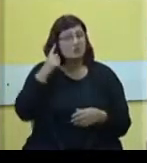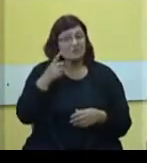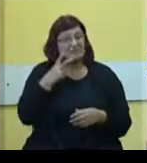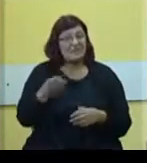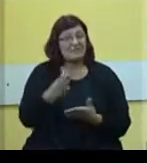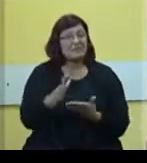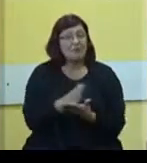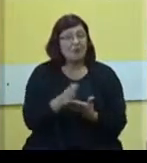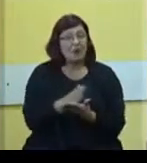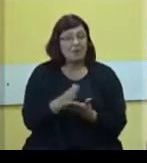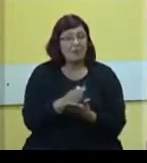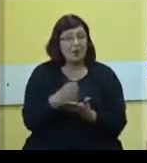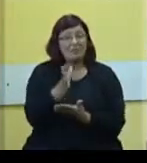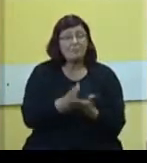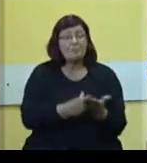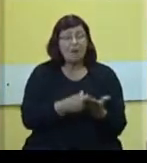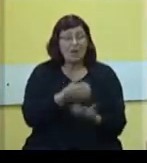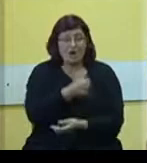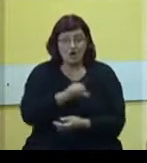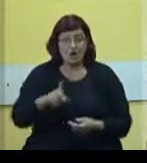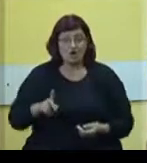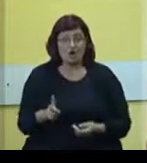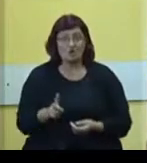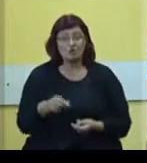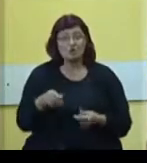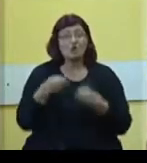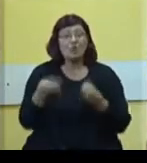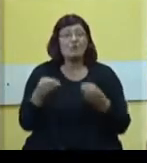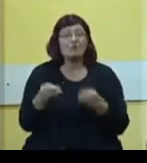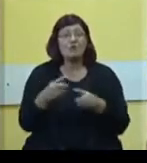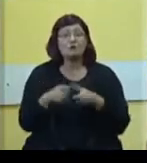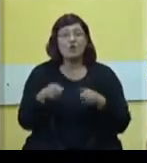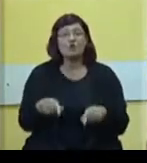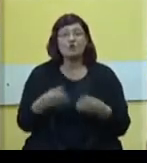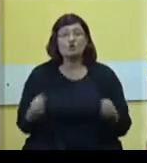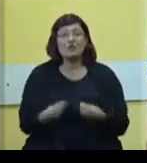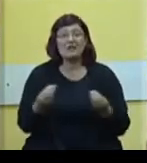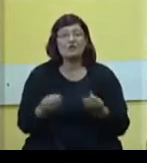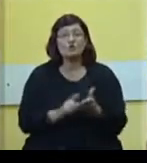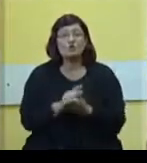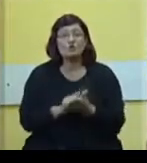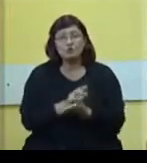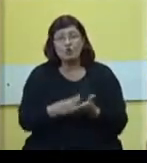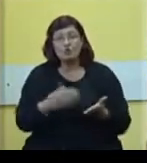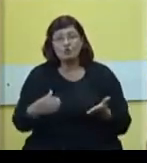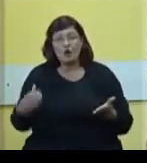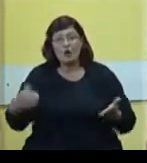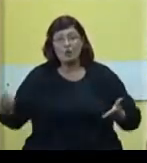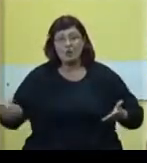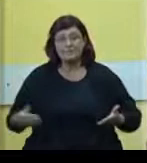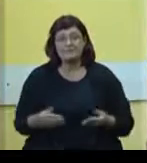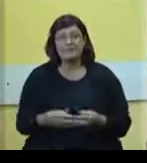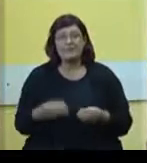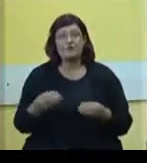gledano pola, pola na pola godine, onda im obrazložimo da je to zato što je nešto u toku, da je to zato što je nešto